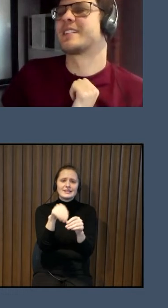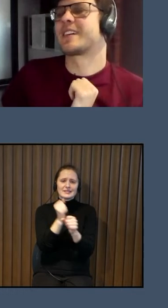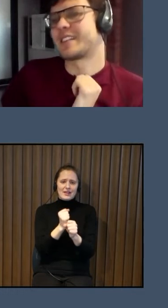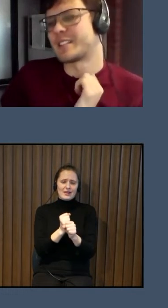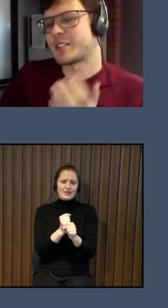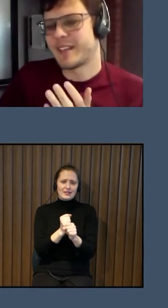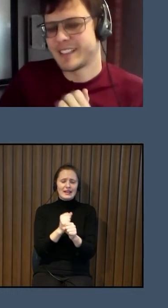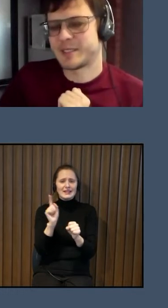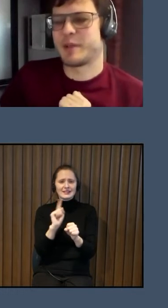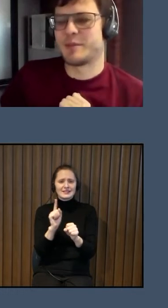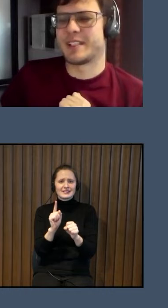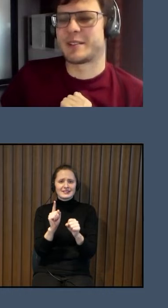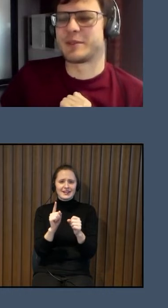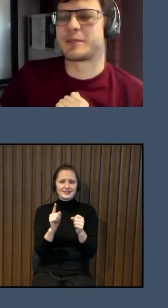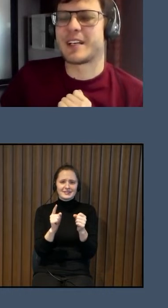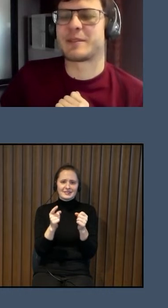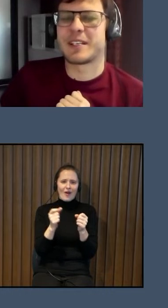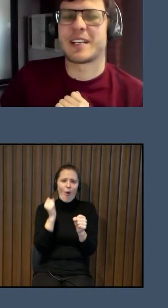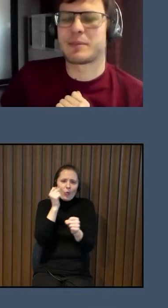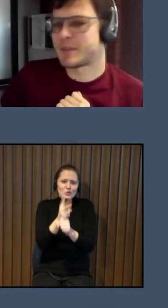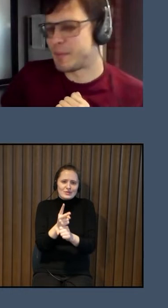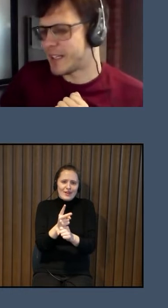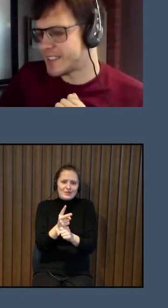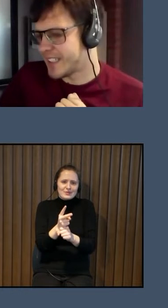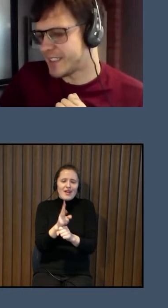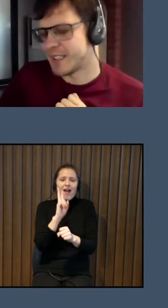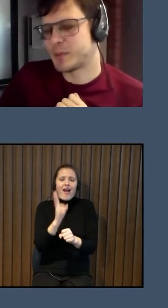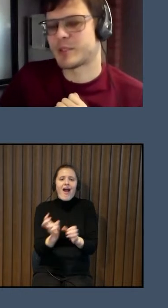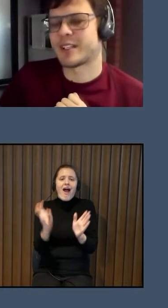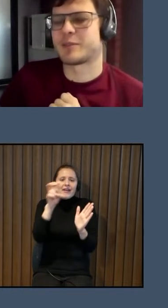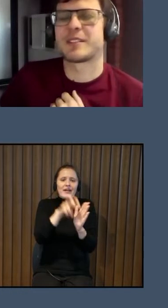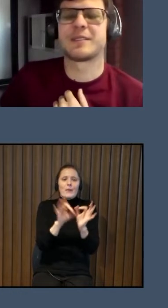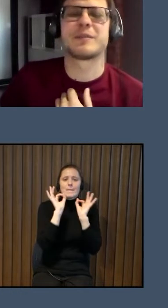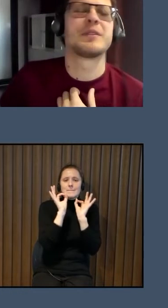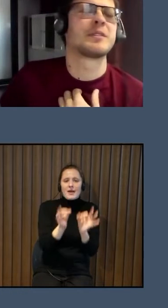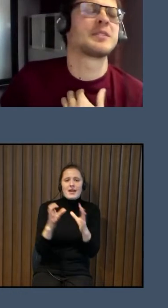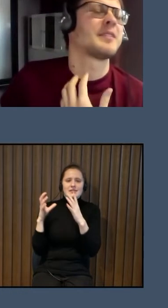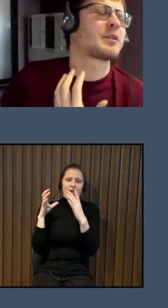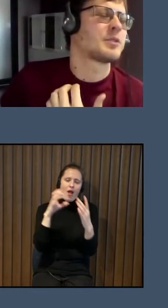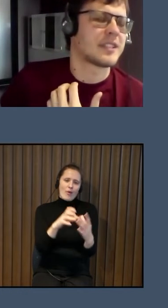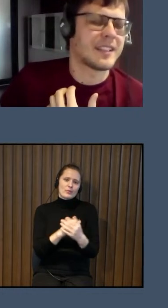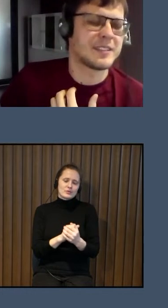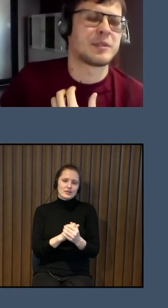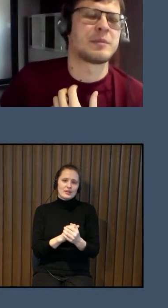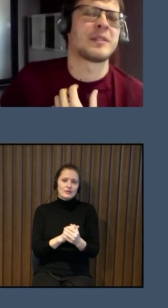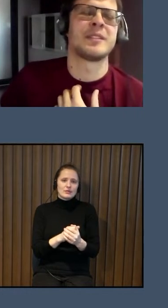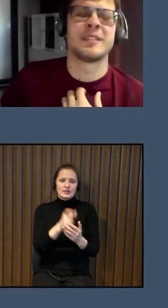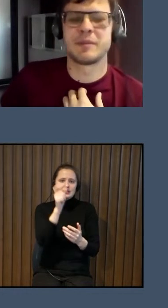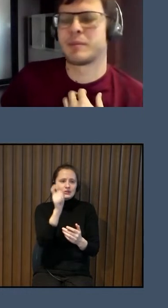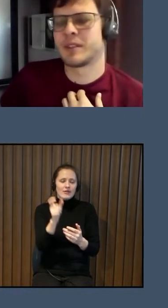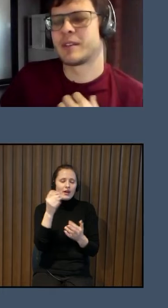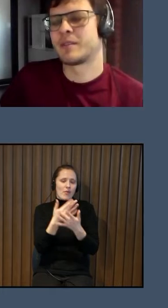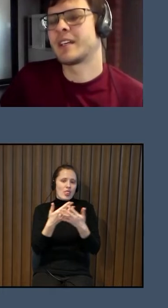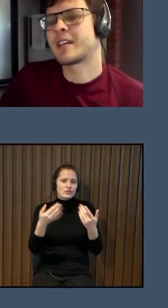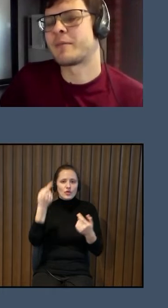Tas ir tāds kvests, piemēram, kā iekāpt pareizajā transportā. Nu, tad cilvēki, tik neizdomā,